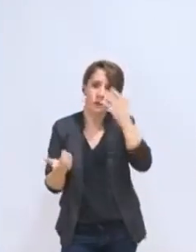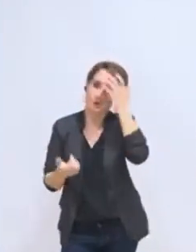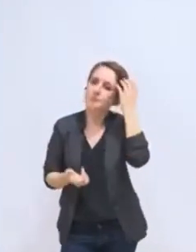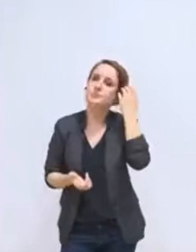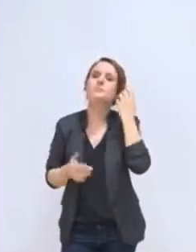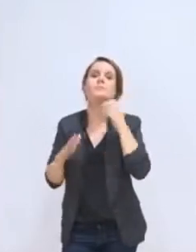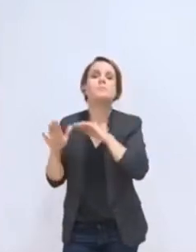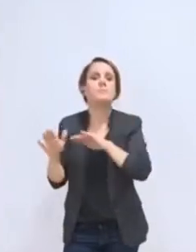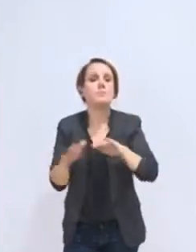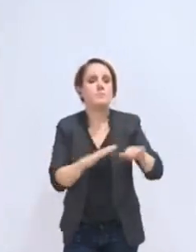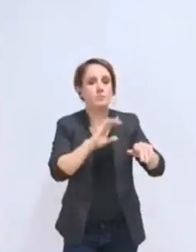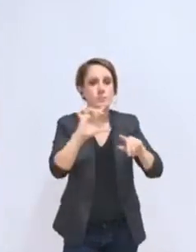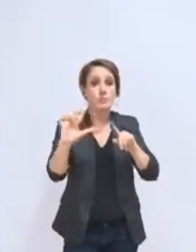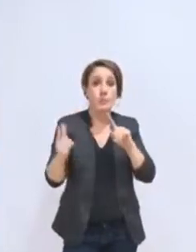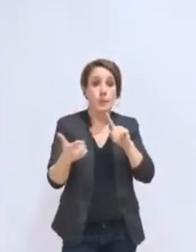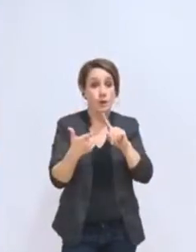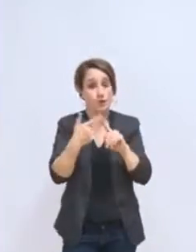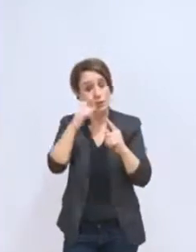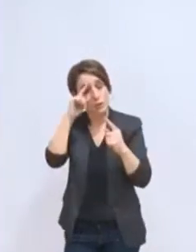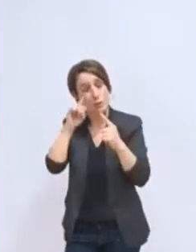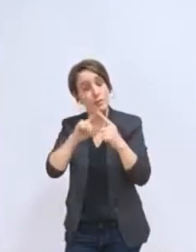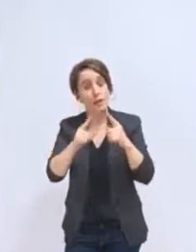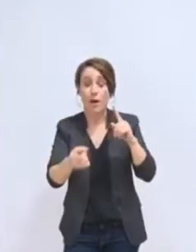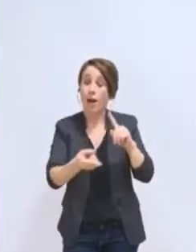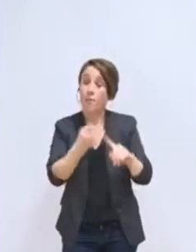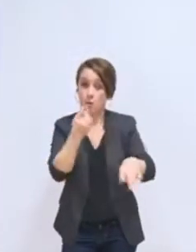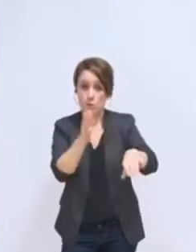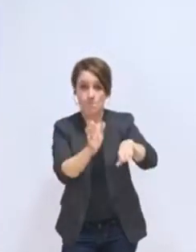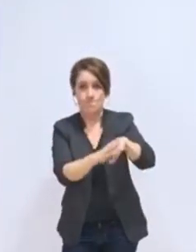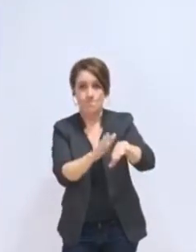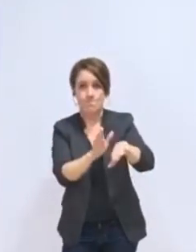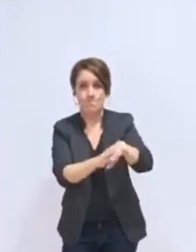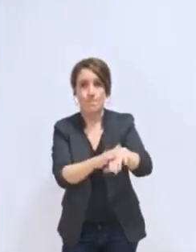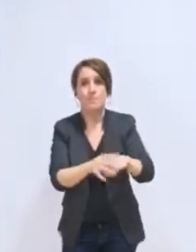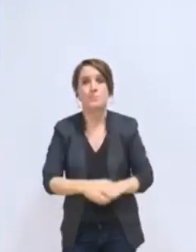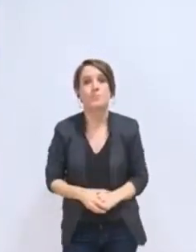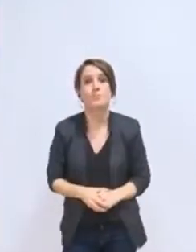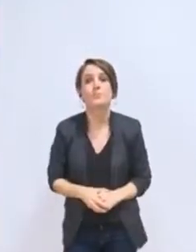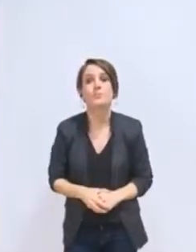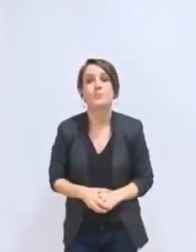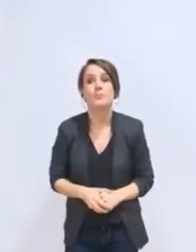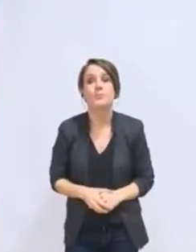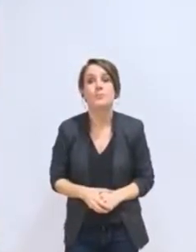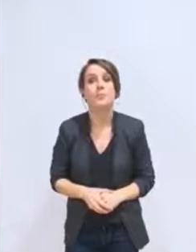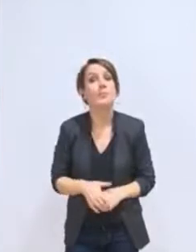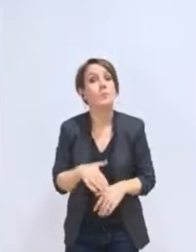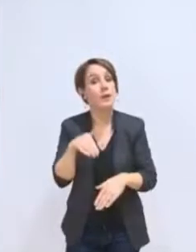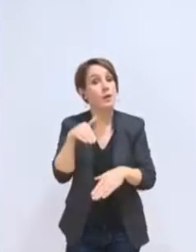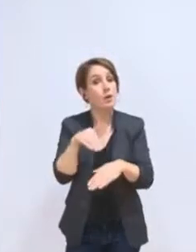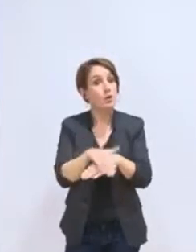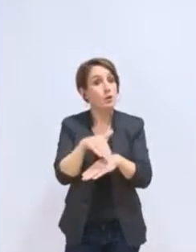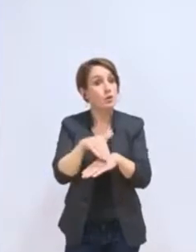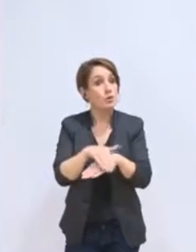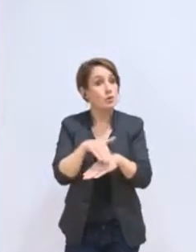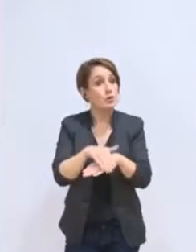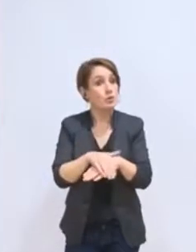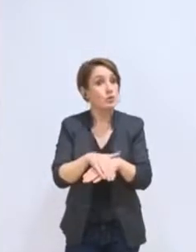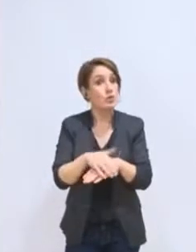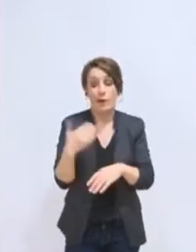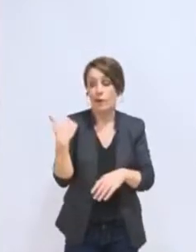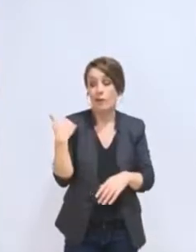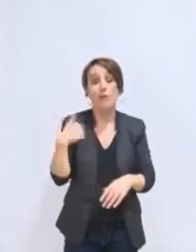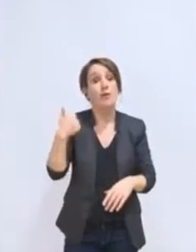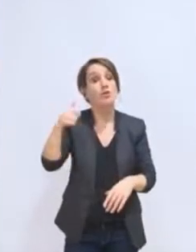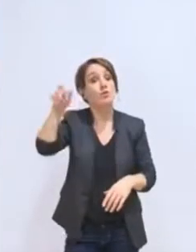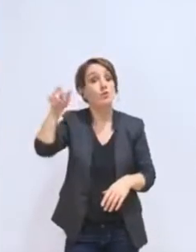point, et il mérite quand même d'être signalé, puisque ce soir, un ancien membre de votre majorité vous a à nouveau